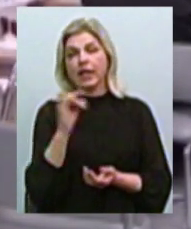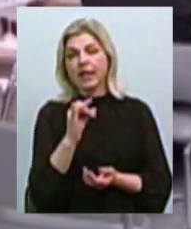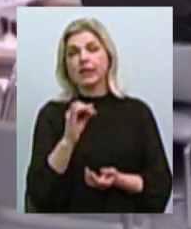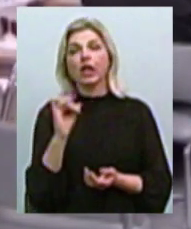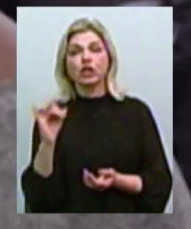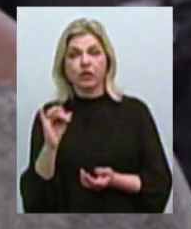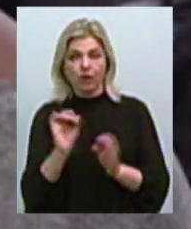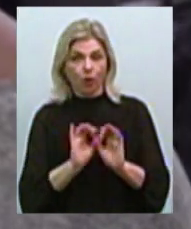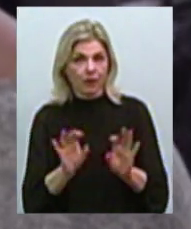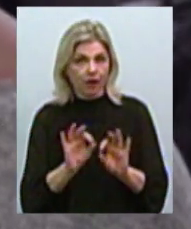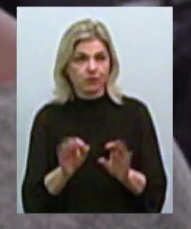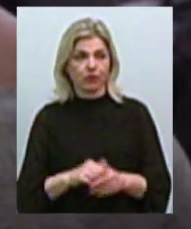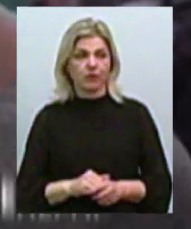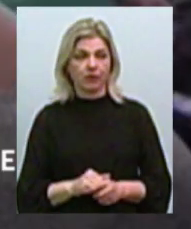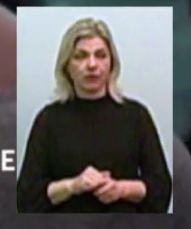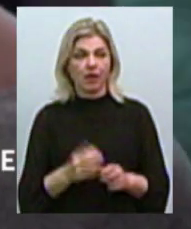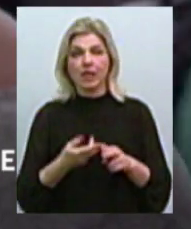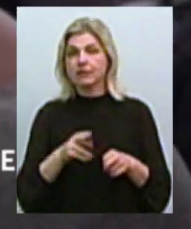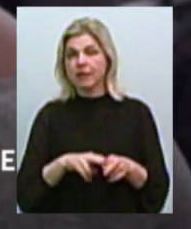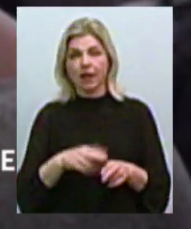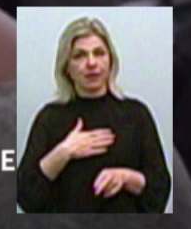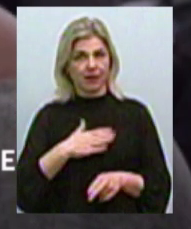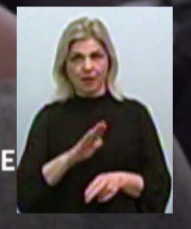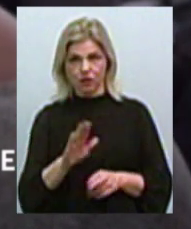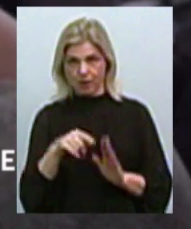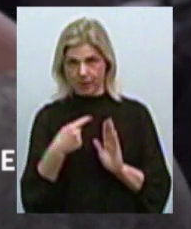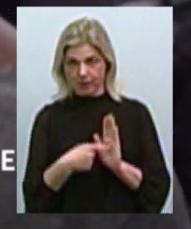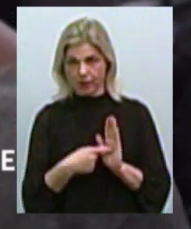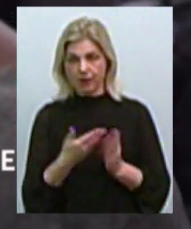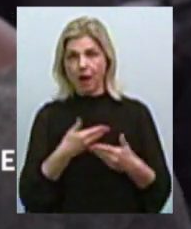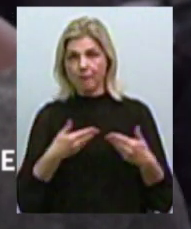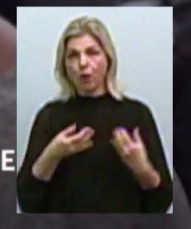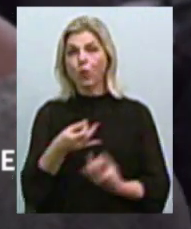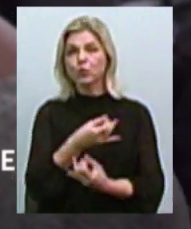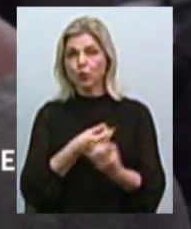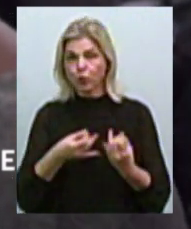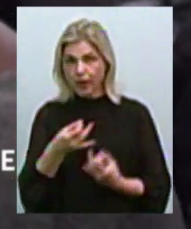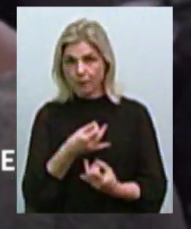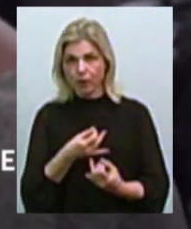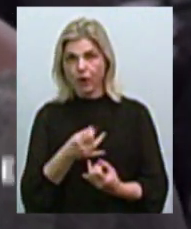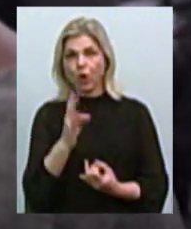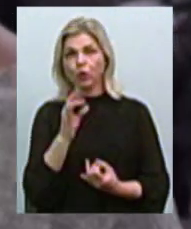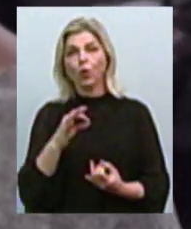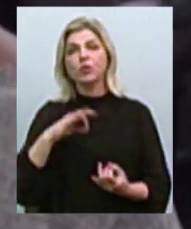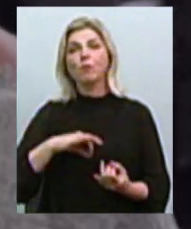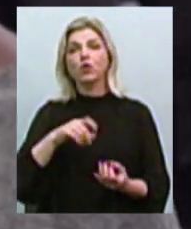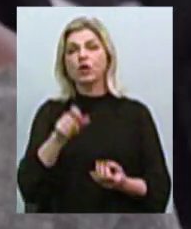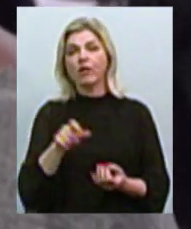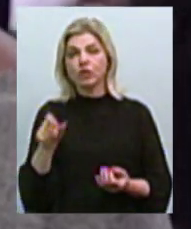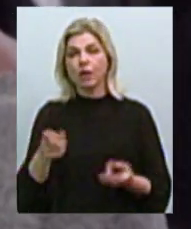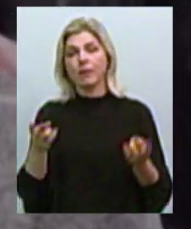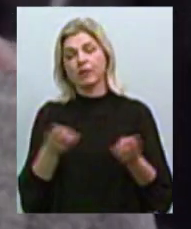пояснює. Це не наше питання. Ми консультуємо, але споживачам необхідно